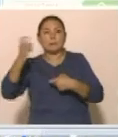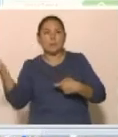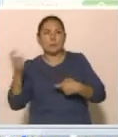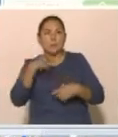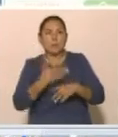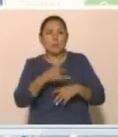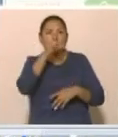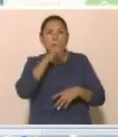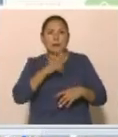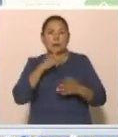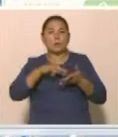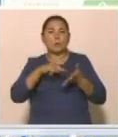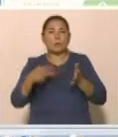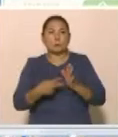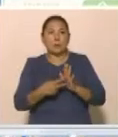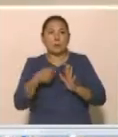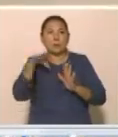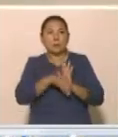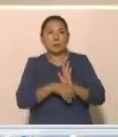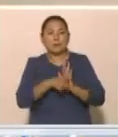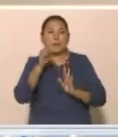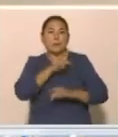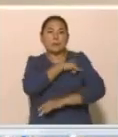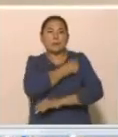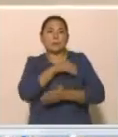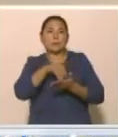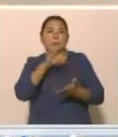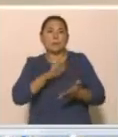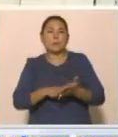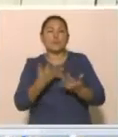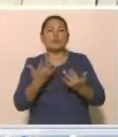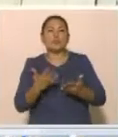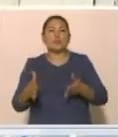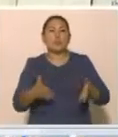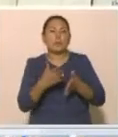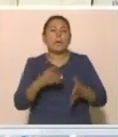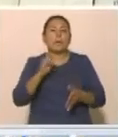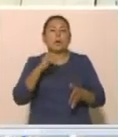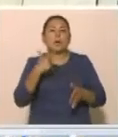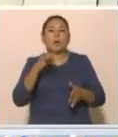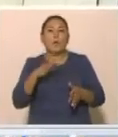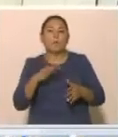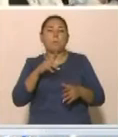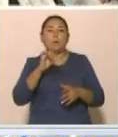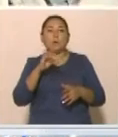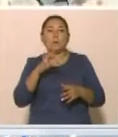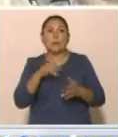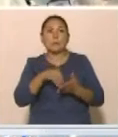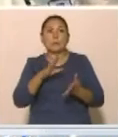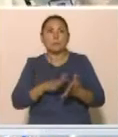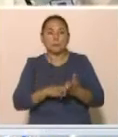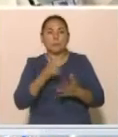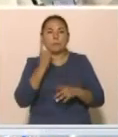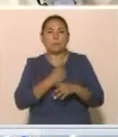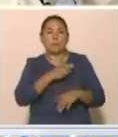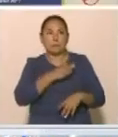Екайға жоспарланған шара 15-ші қараша даяқтылады. Емханаға түркелудің бірнеше жолы бар. Егоф парталар қылы немесе тікелі емханағы барып түркелуге